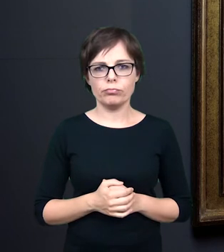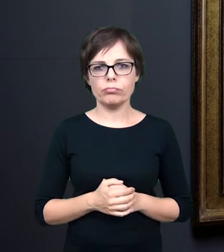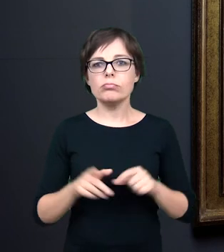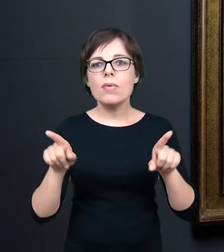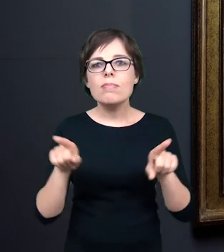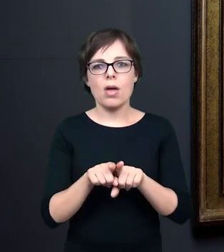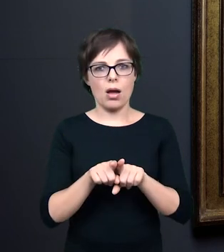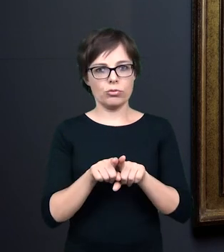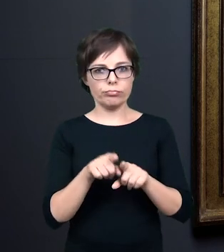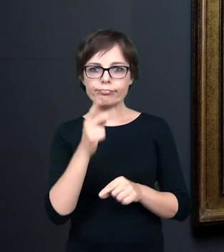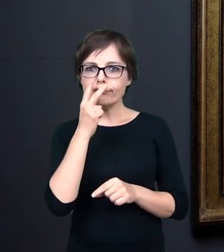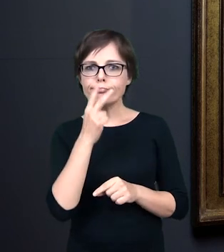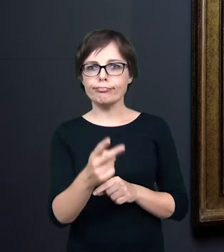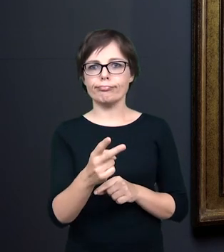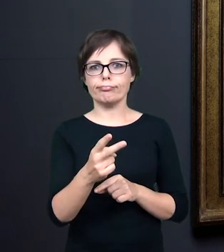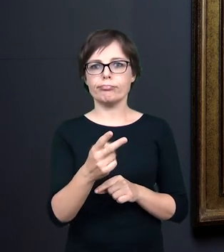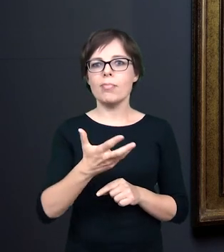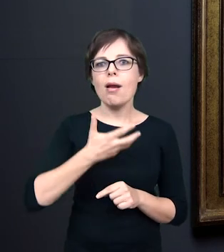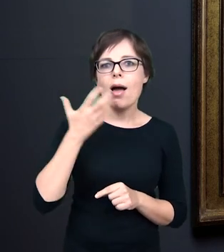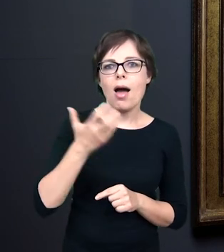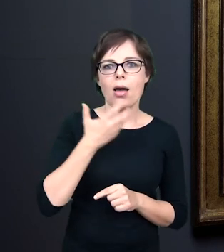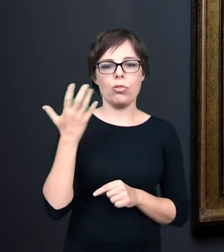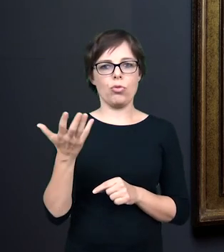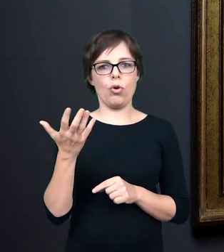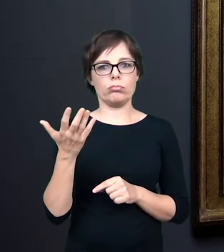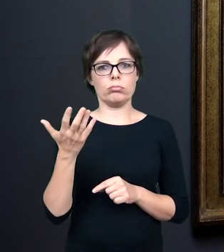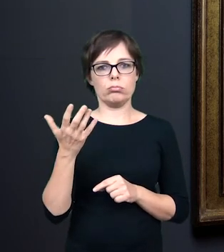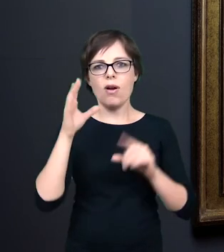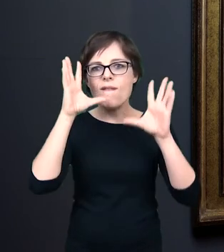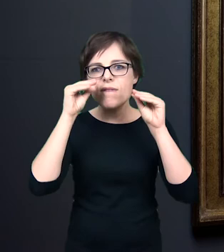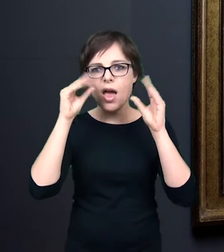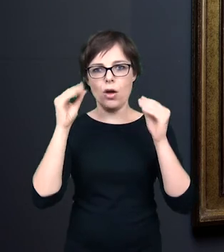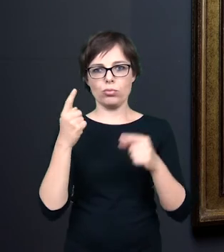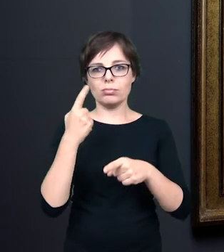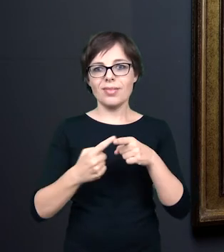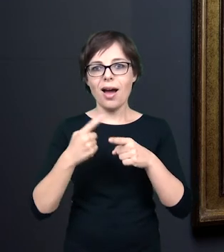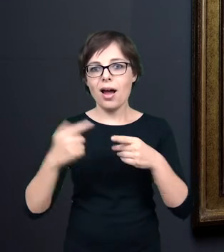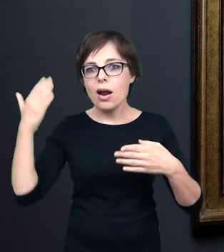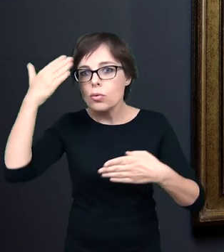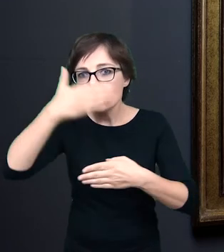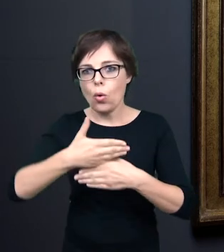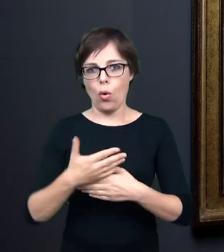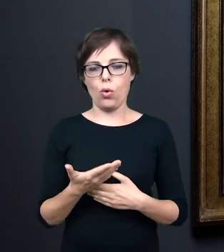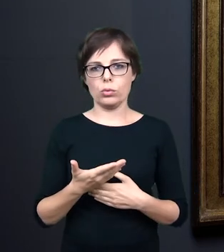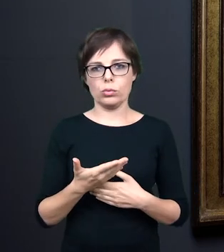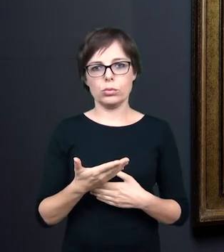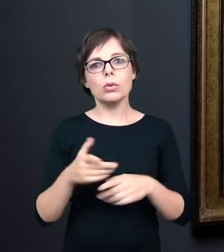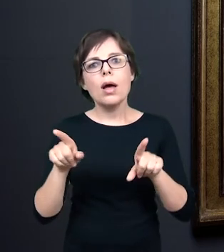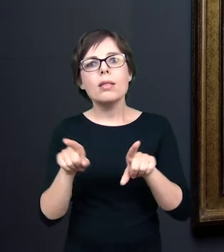zapadający letni wieczór jest też takim momentem jakby